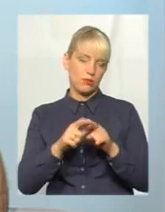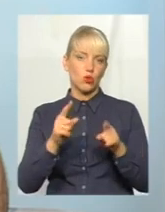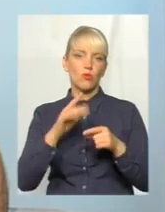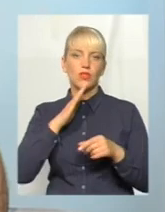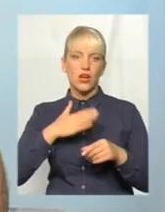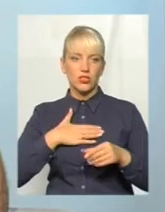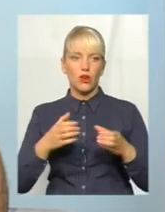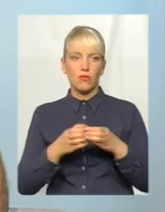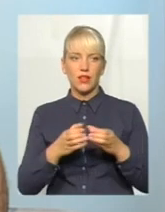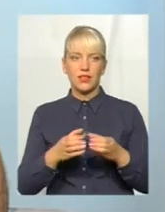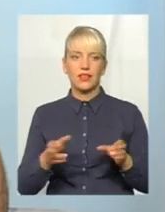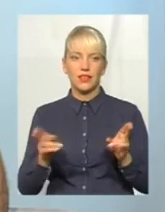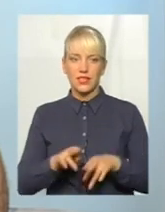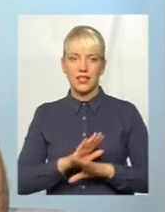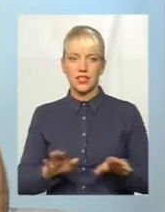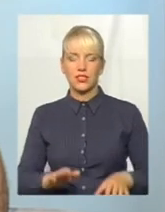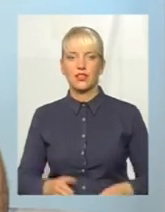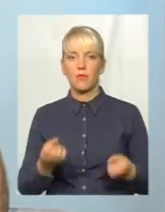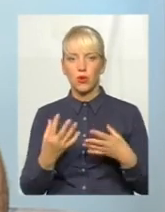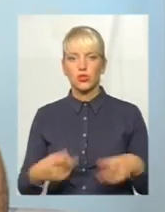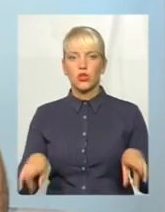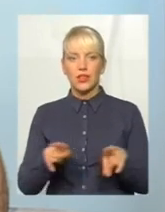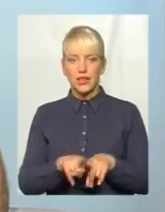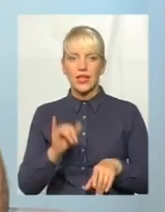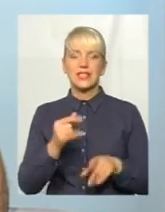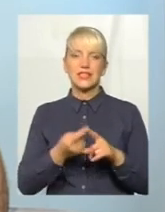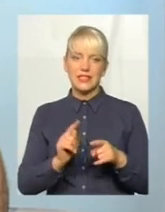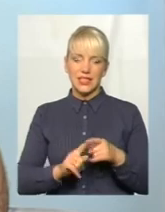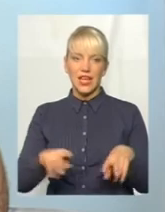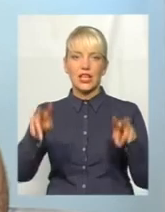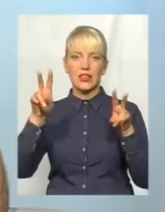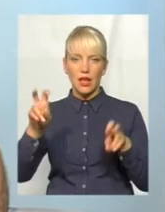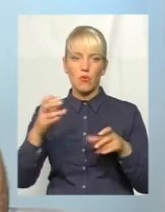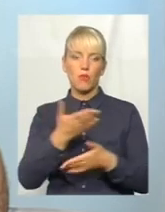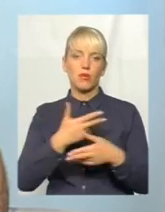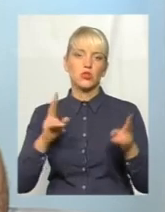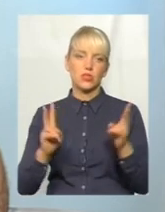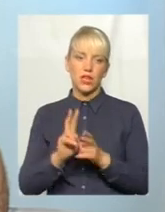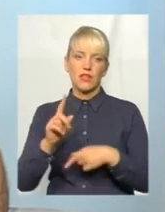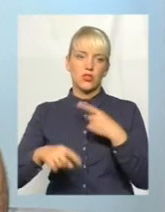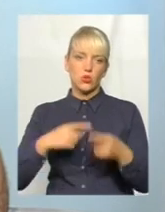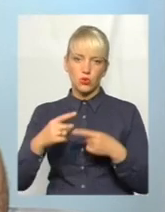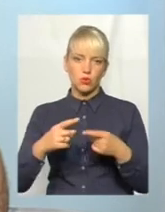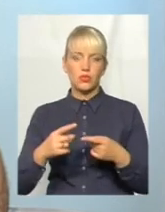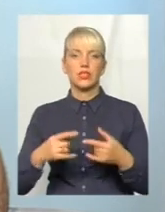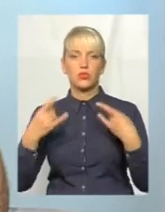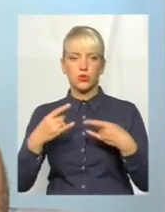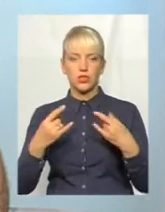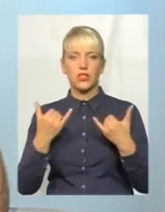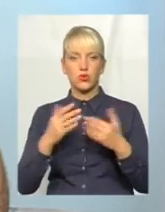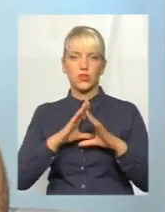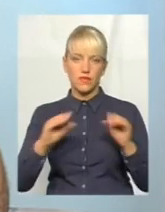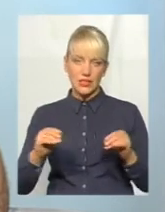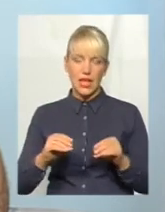команда не залишить цього просто так. І з цією темою ми зустрінемося ще раз у цій студії. А на сьогодні все.